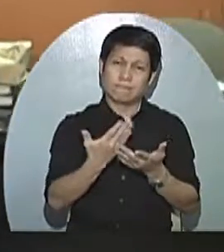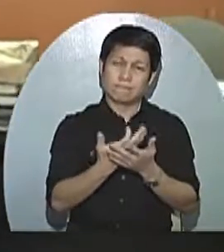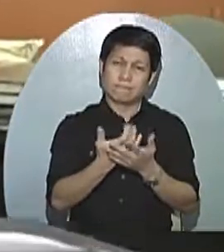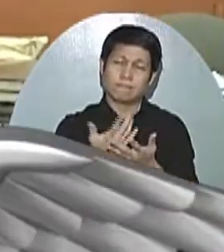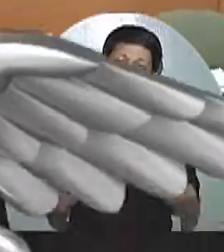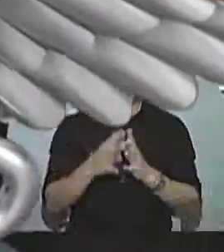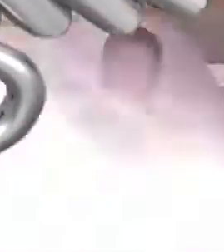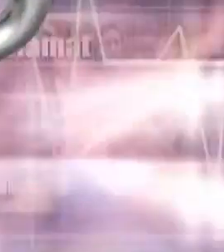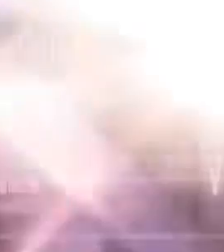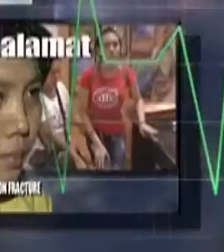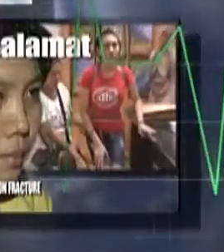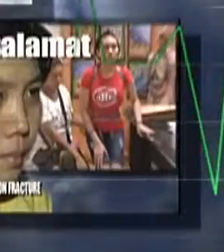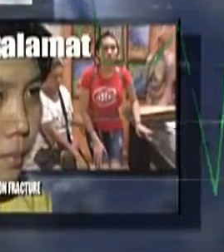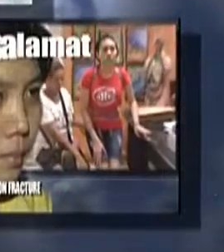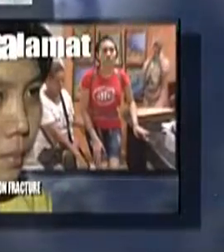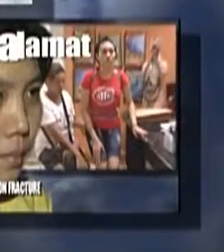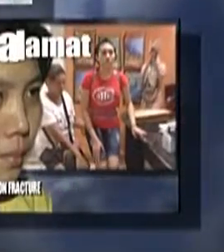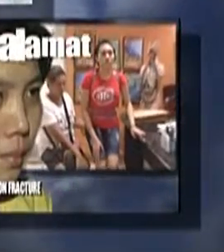pakiramdam.